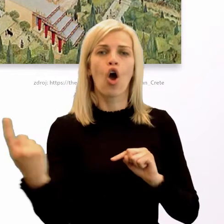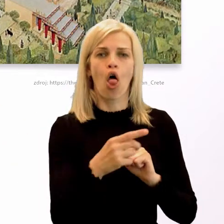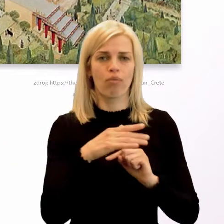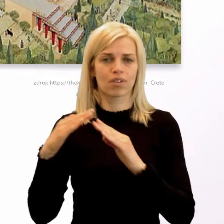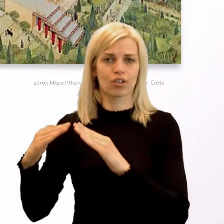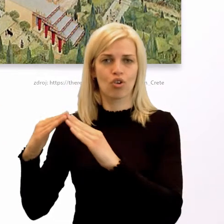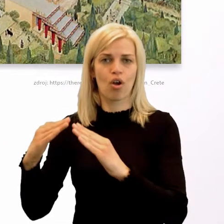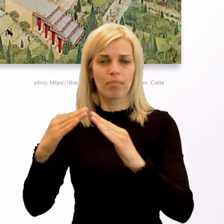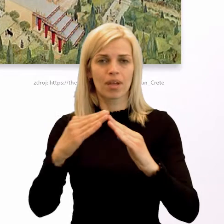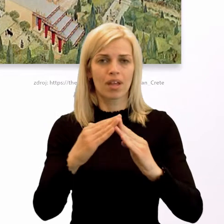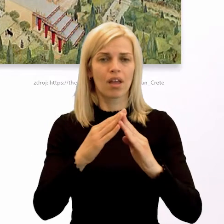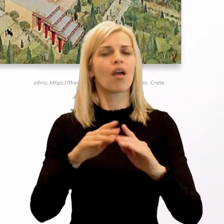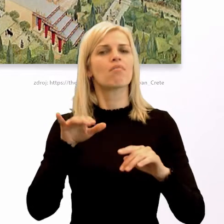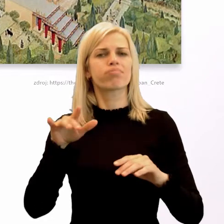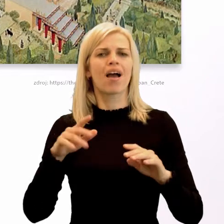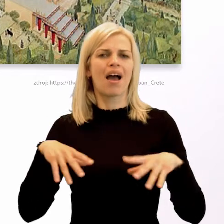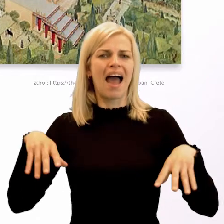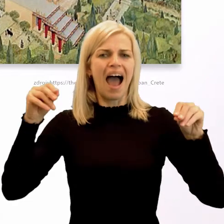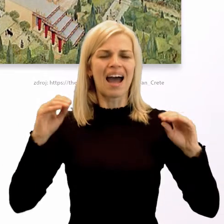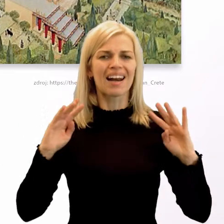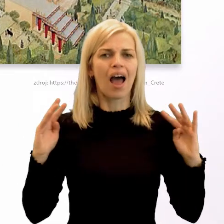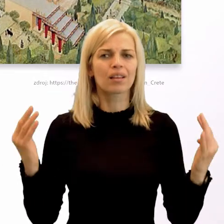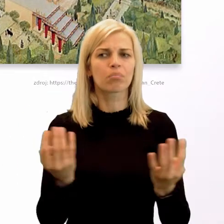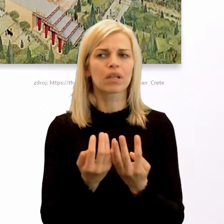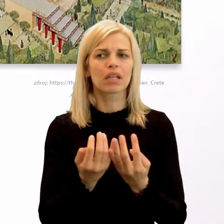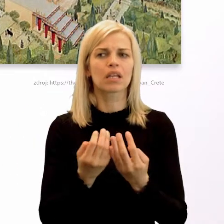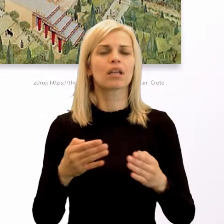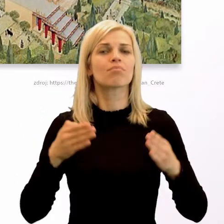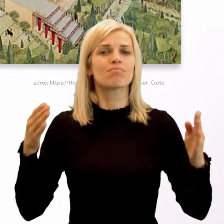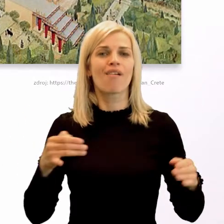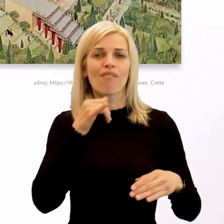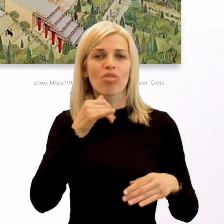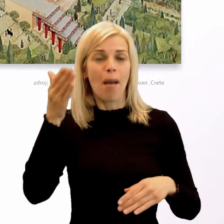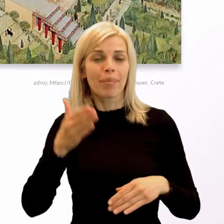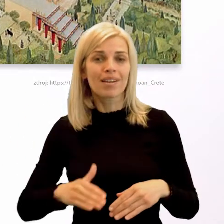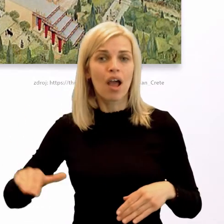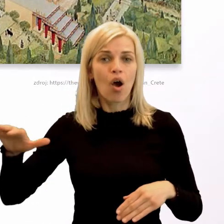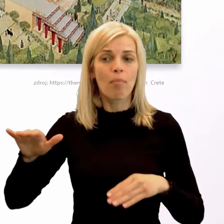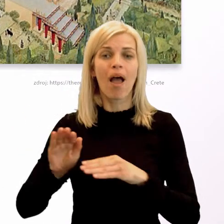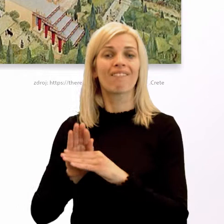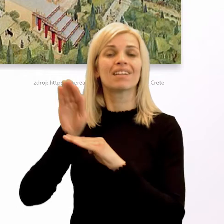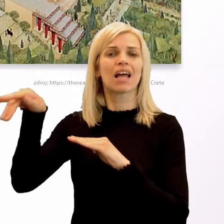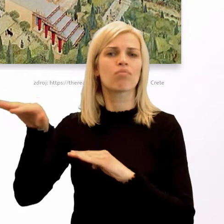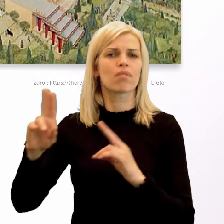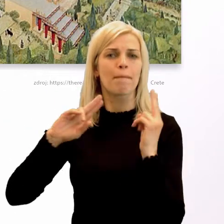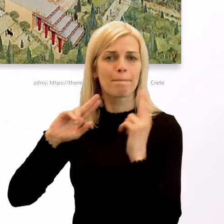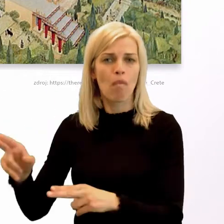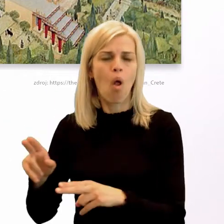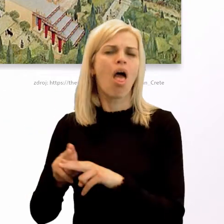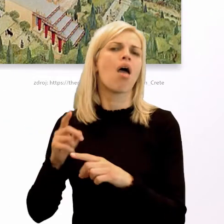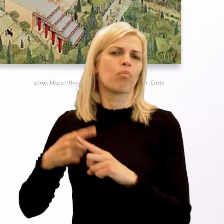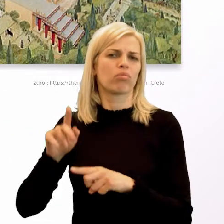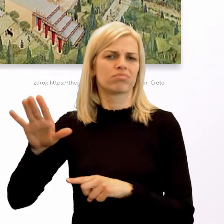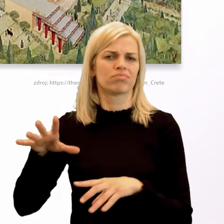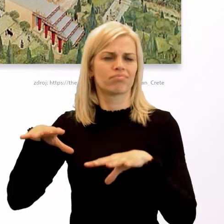domy, ohradený je hradbami, ohradený je vodnou priekopou, za ktorou sa nachádzajú polia a úsadlosti roľníkov.